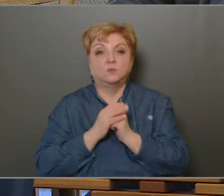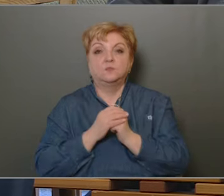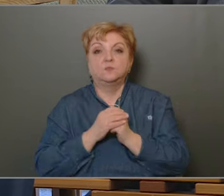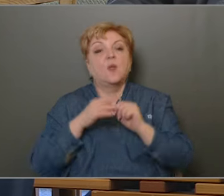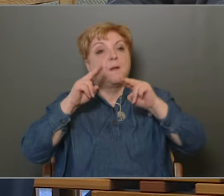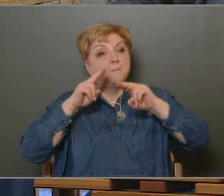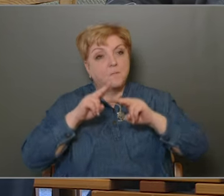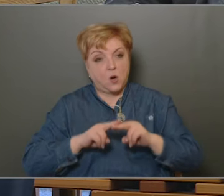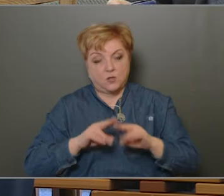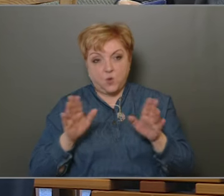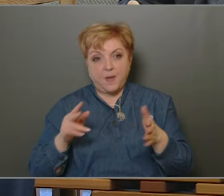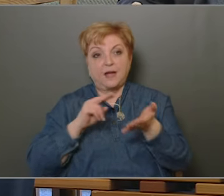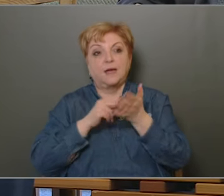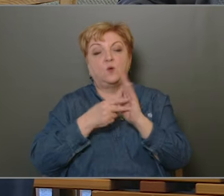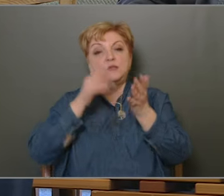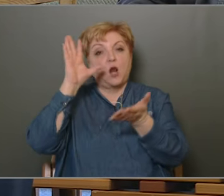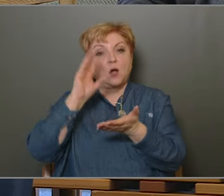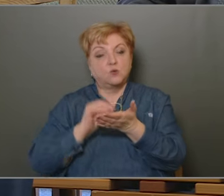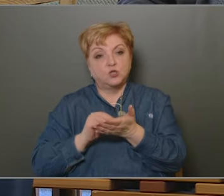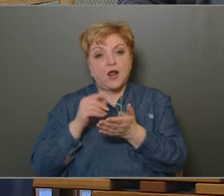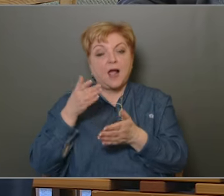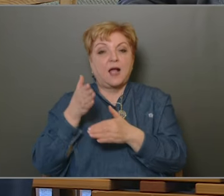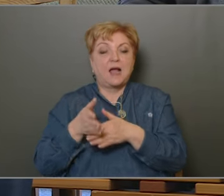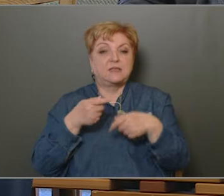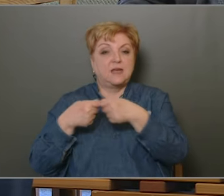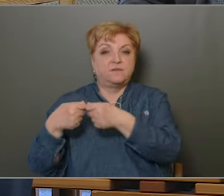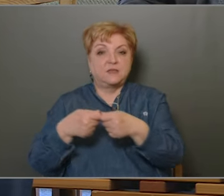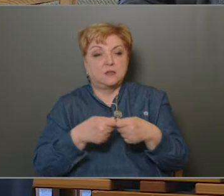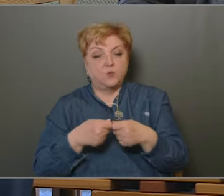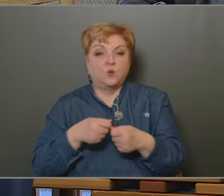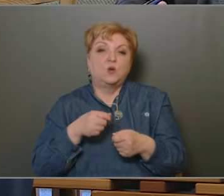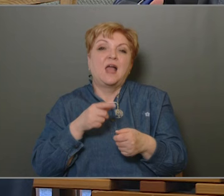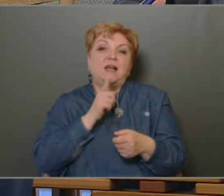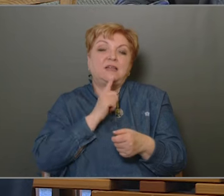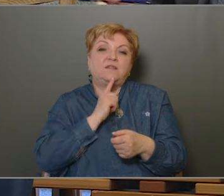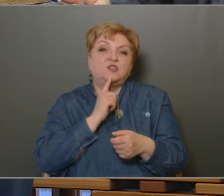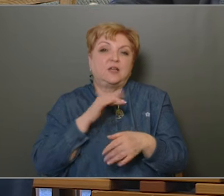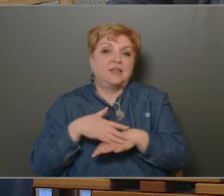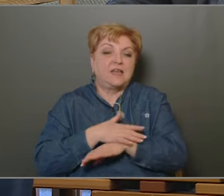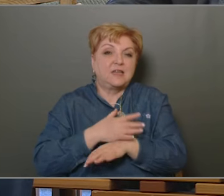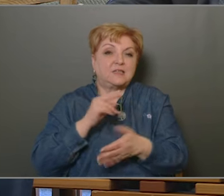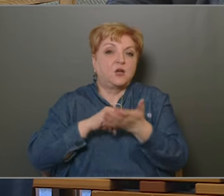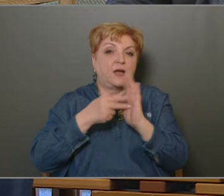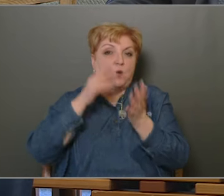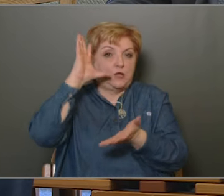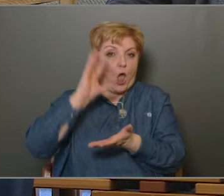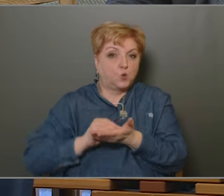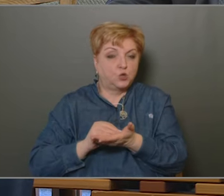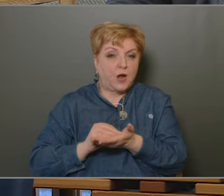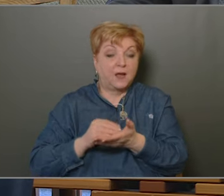maradjon meg, és a kerületi lakosság ebből az átszervezésből a lehető legkövesebbet érezze meg.